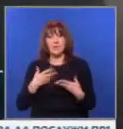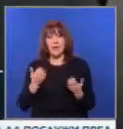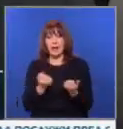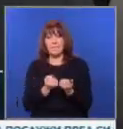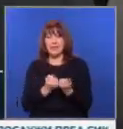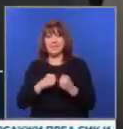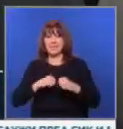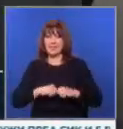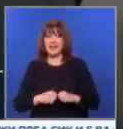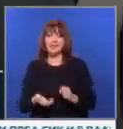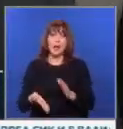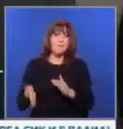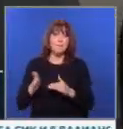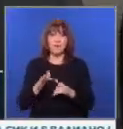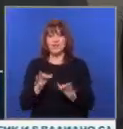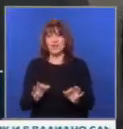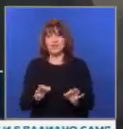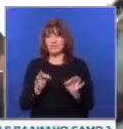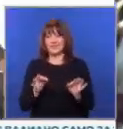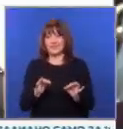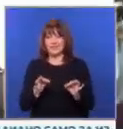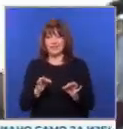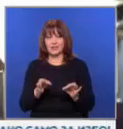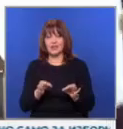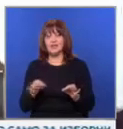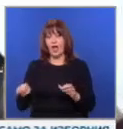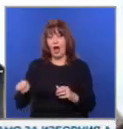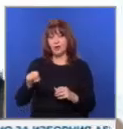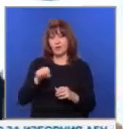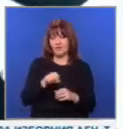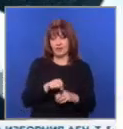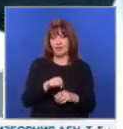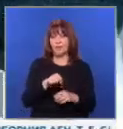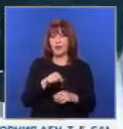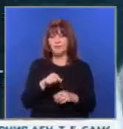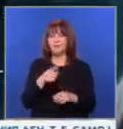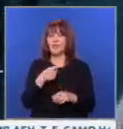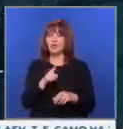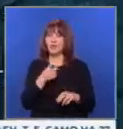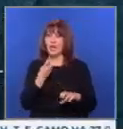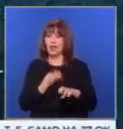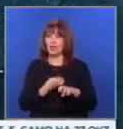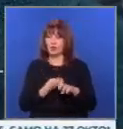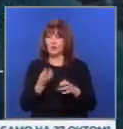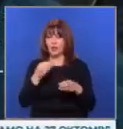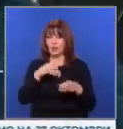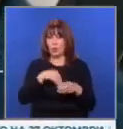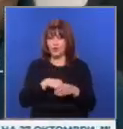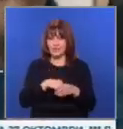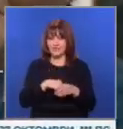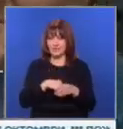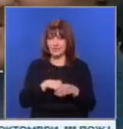Още повече специалисти, за това доведохме. Отново сме по тръплостно на професор Иво Петров, за което много му благодаря. Включи и